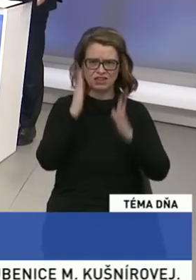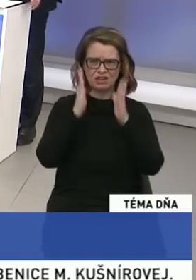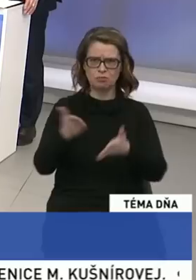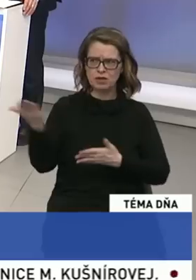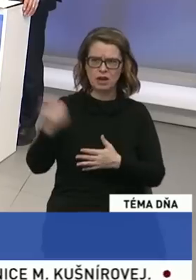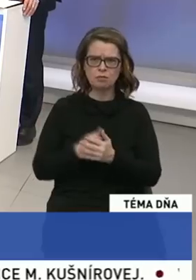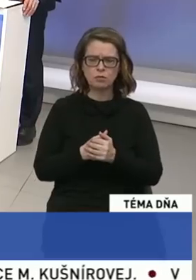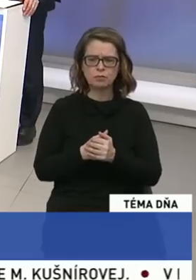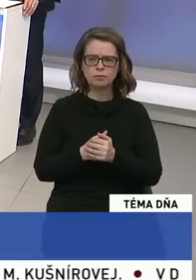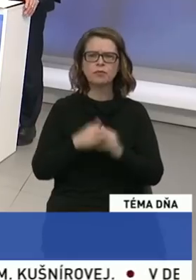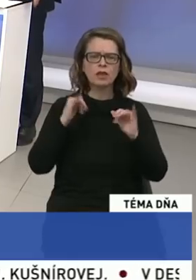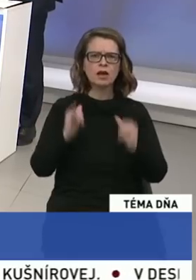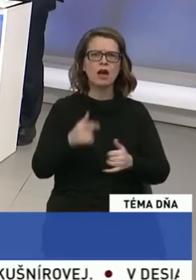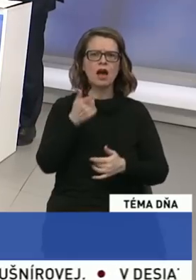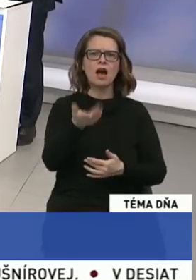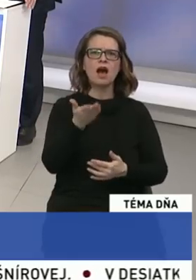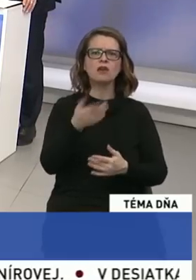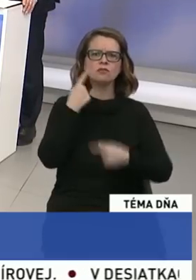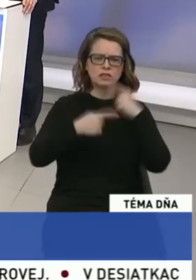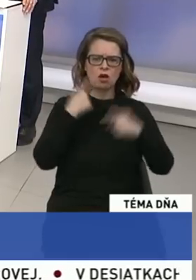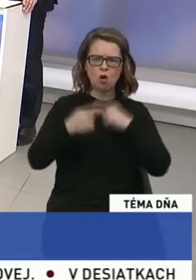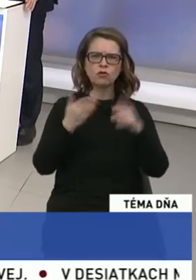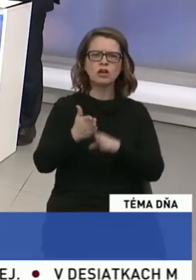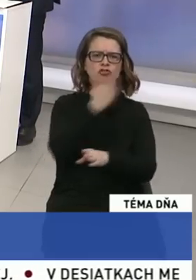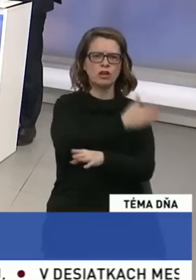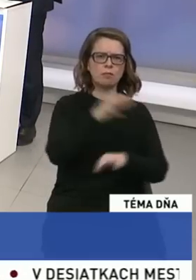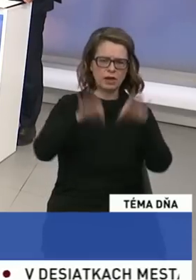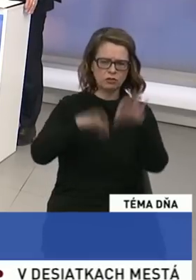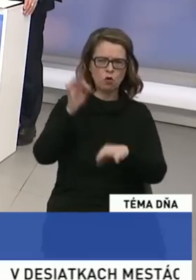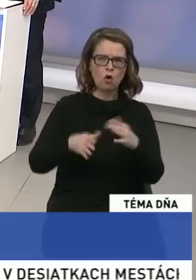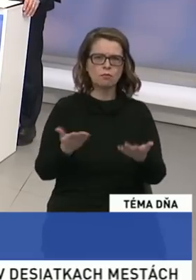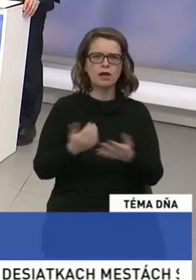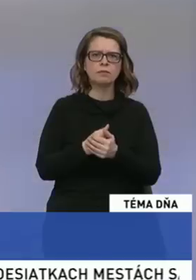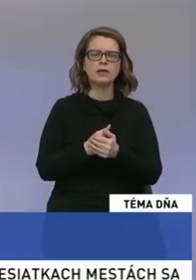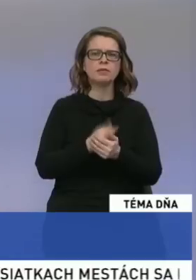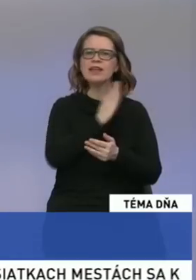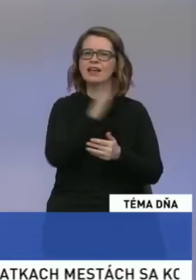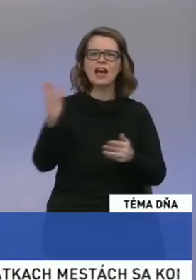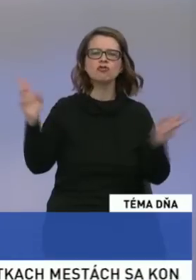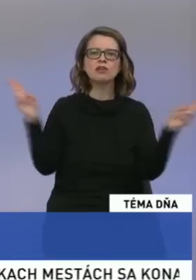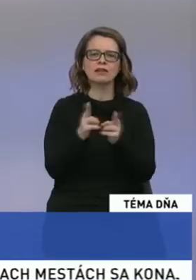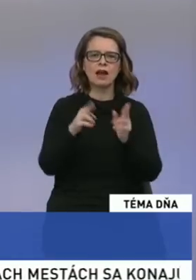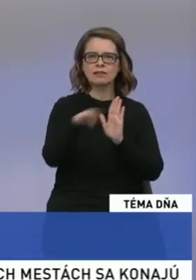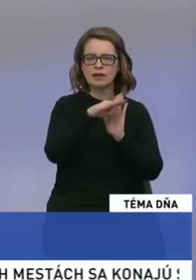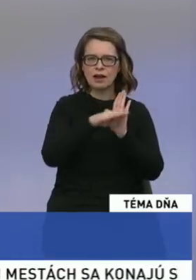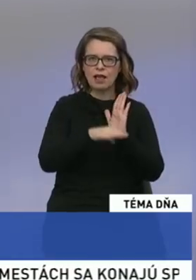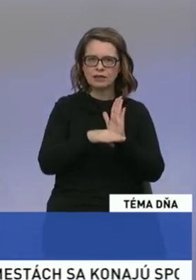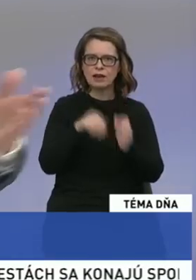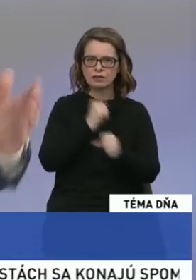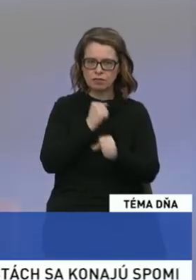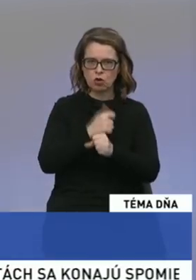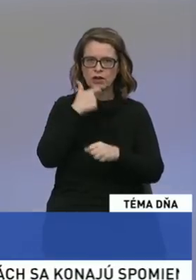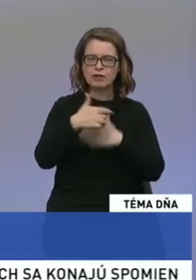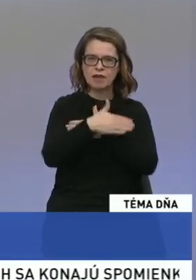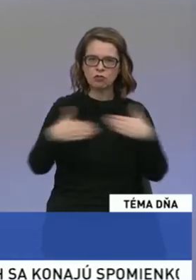Vňa mrzí tá reakcia opozícii. Ja si hovorím, že pred voľbami a že nie každé skrátené legislatívne konanie je v Národnej rade, je v súhľadie s